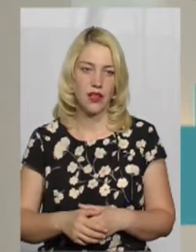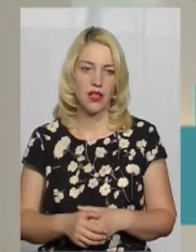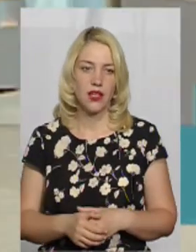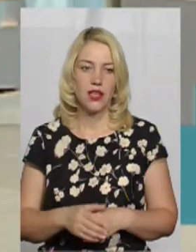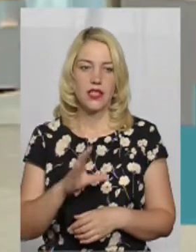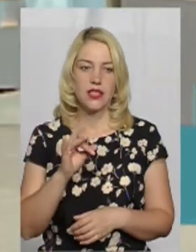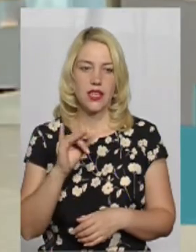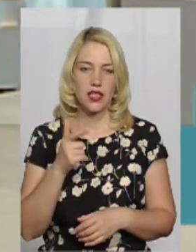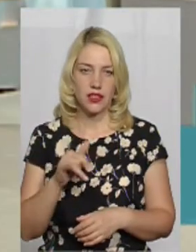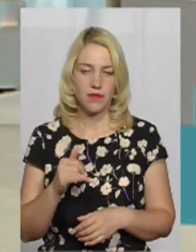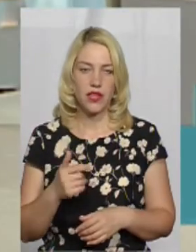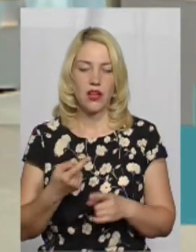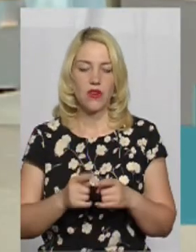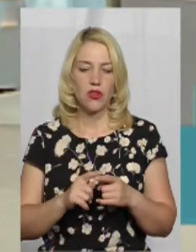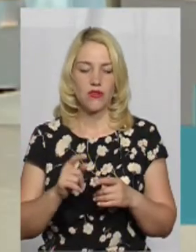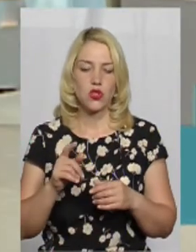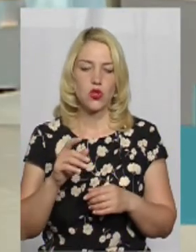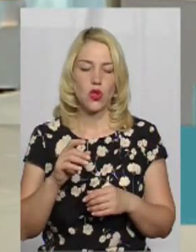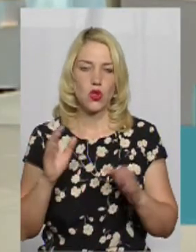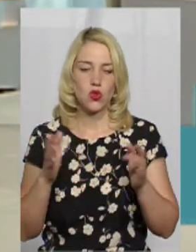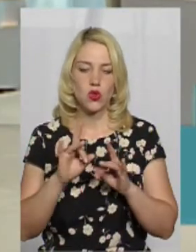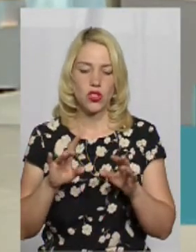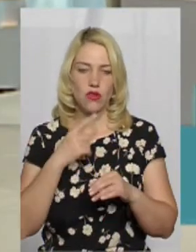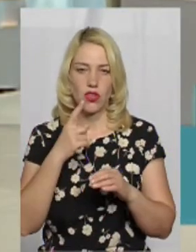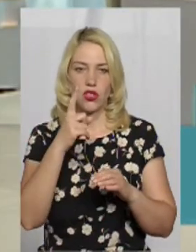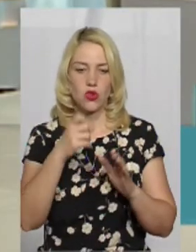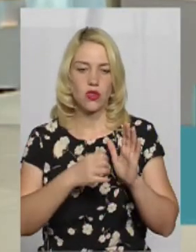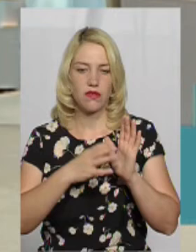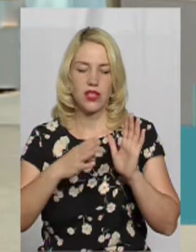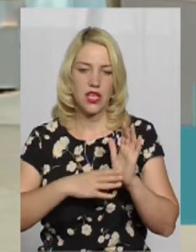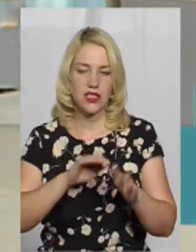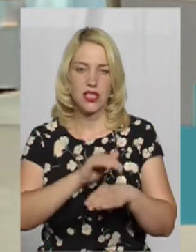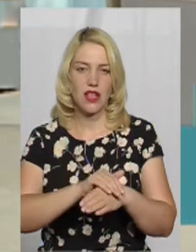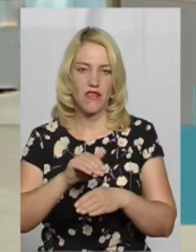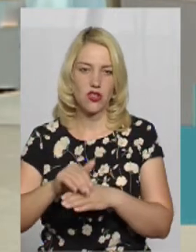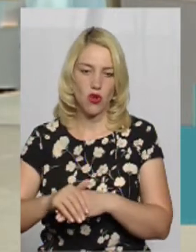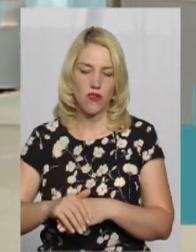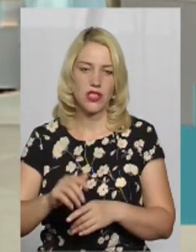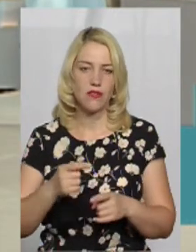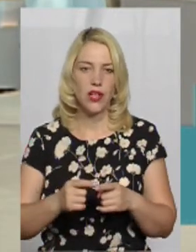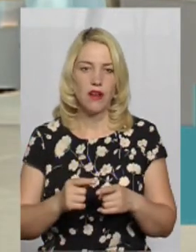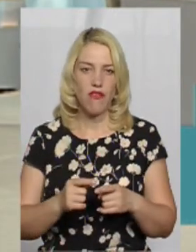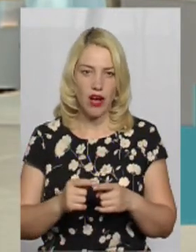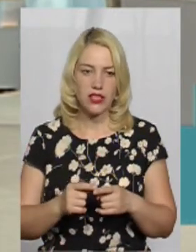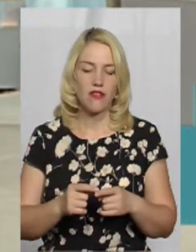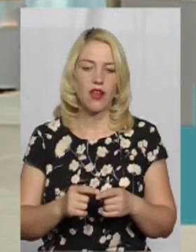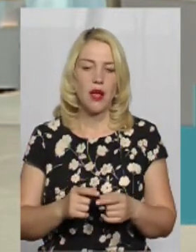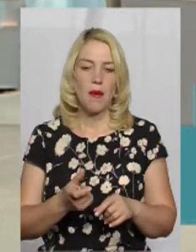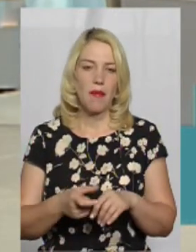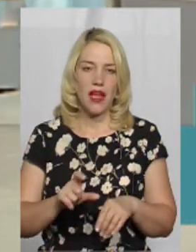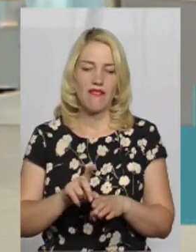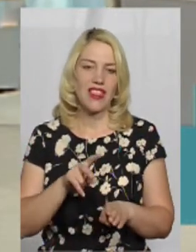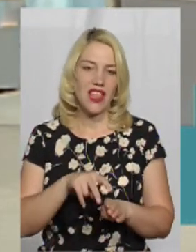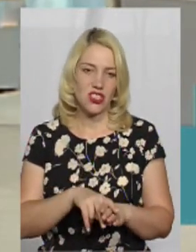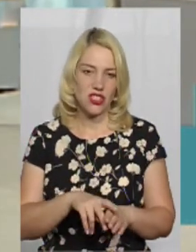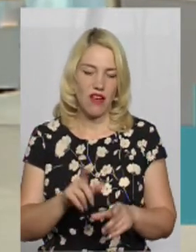Пане Сергію, у сюжеті говорилося про 119 зафіксованих фактів перевантаження вантажівок, які було